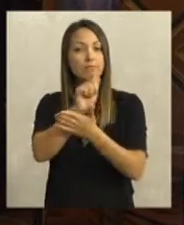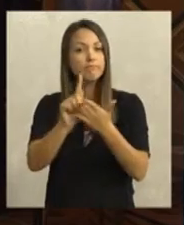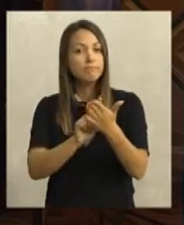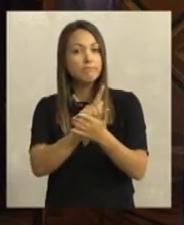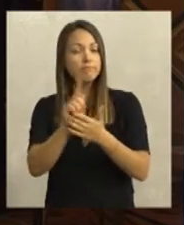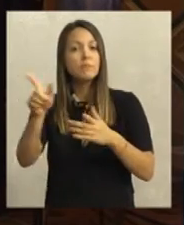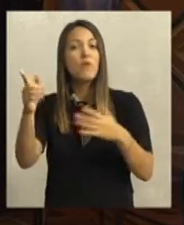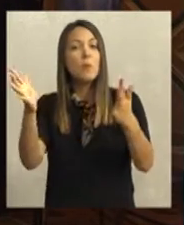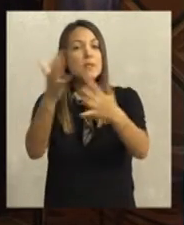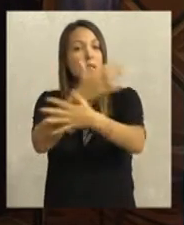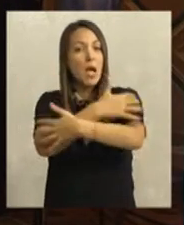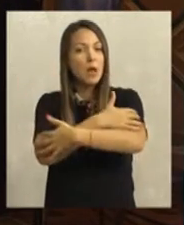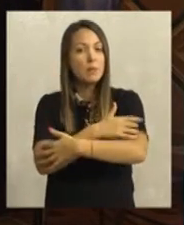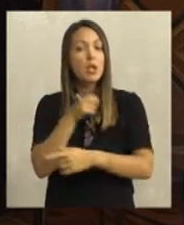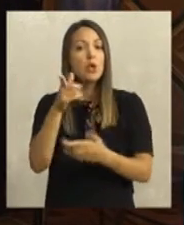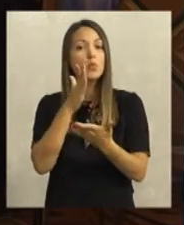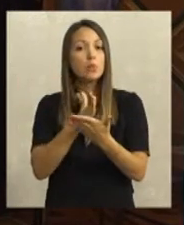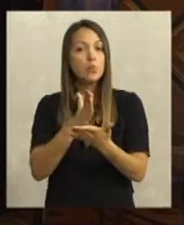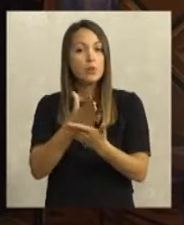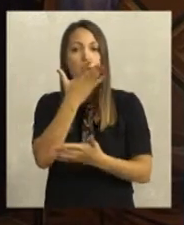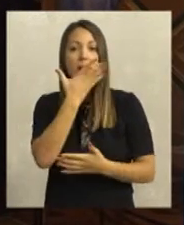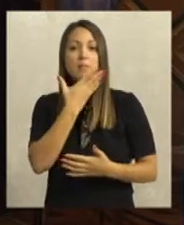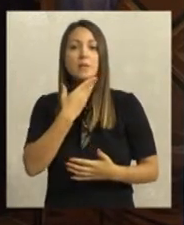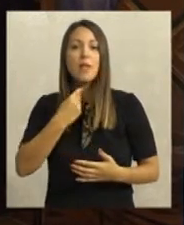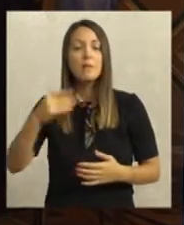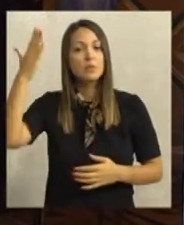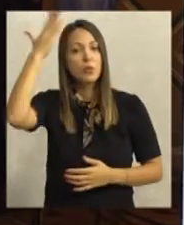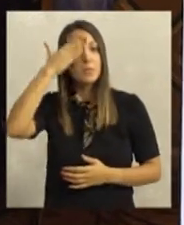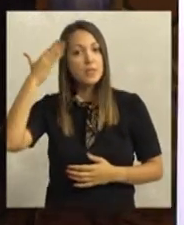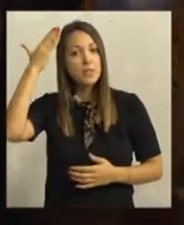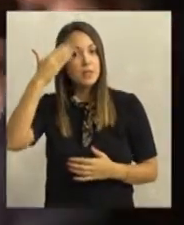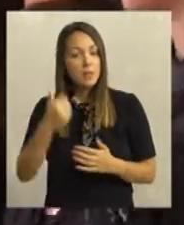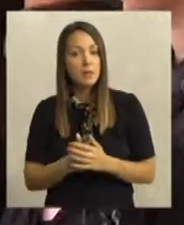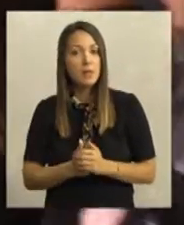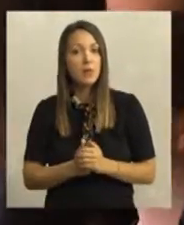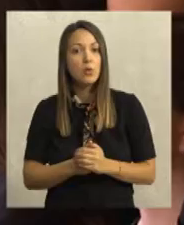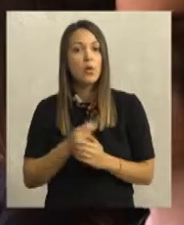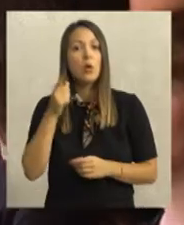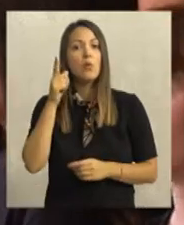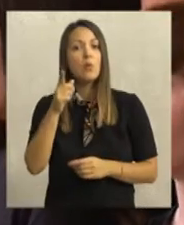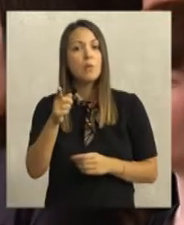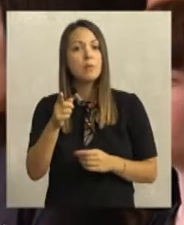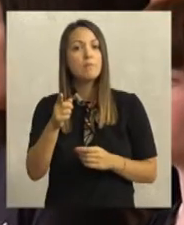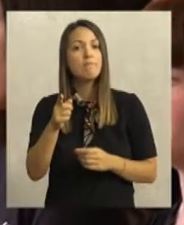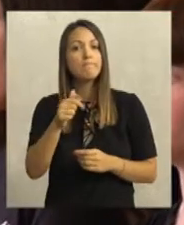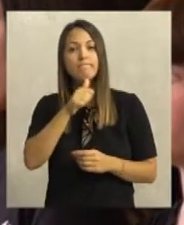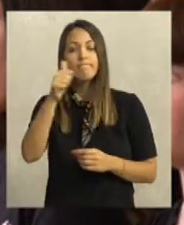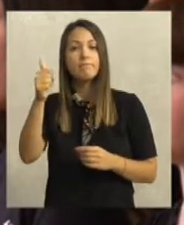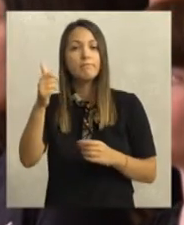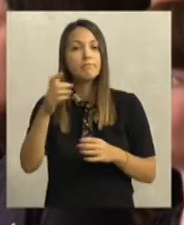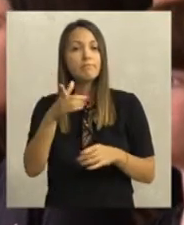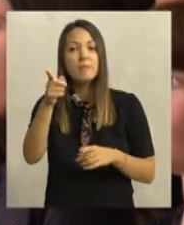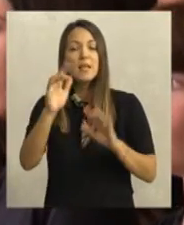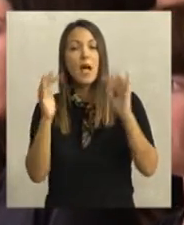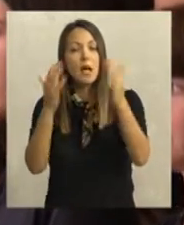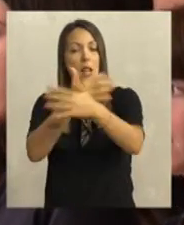maju, u kome zagledaju to su bili najljepšeg na sni. U onom divnom